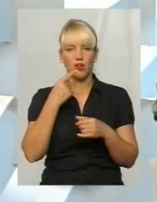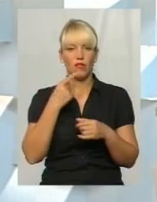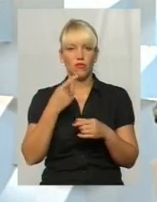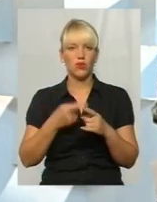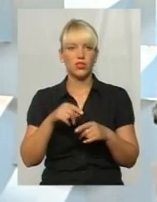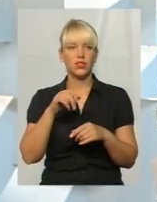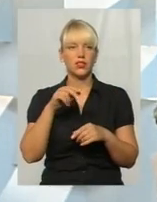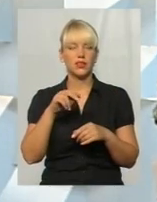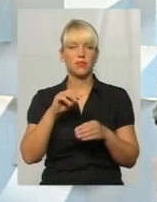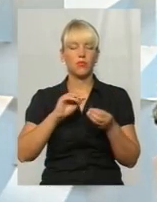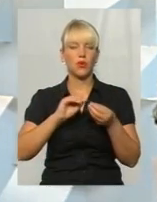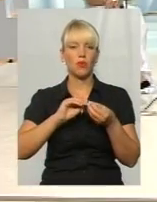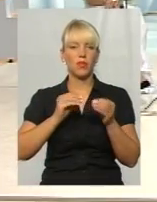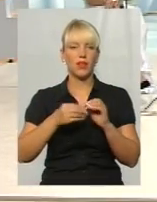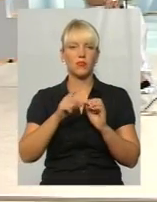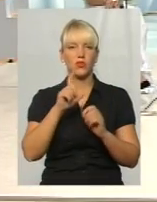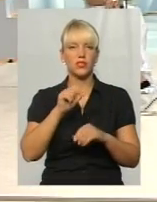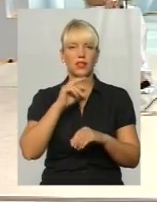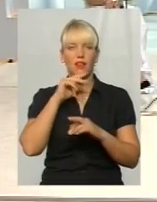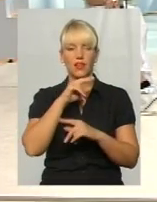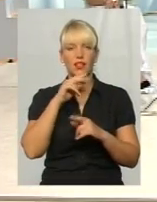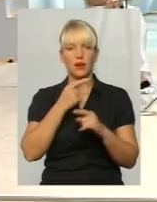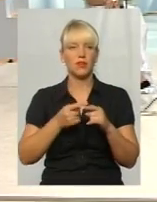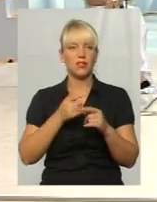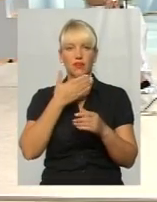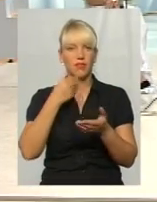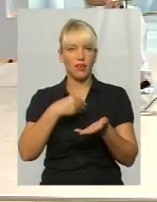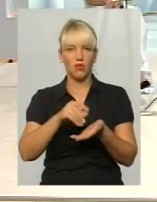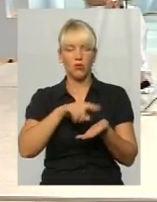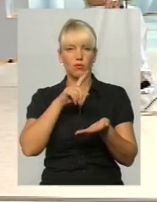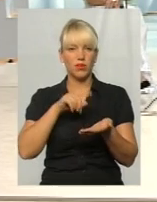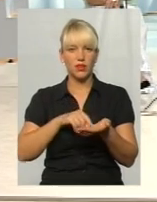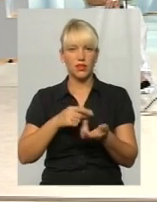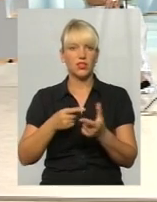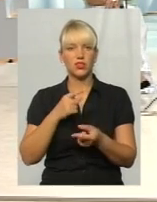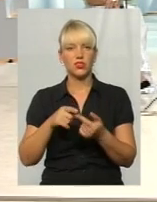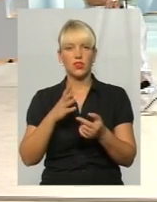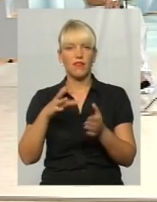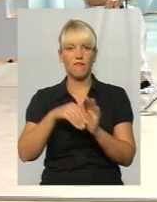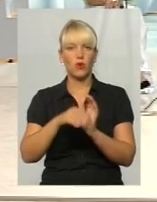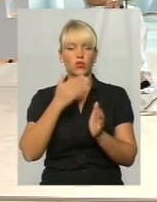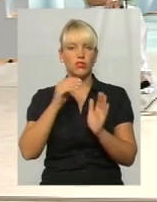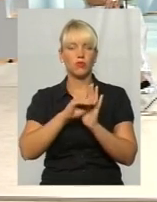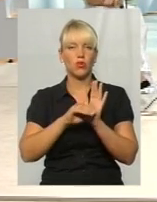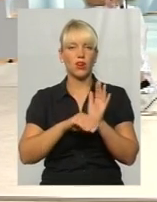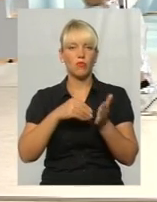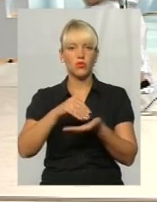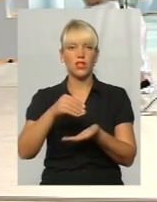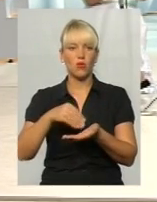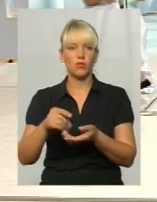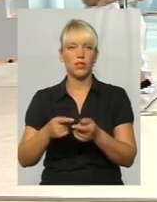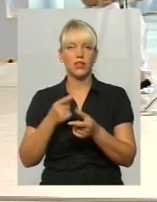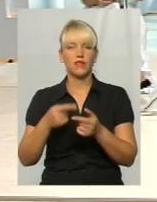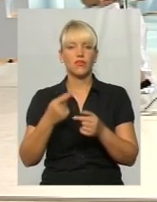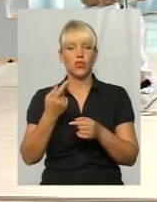проблему з ліками. Їх не закупили. Їх не включили в програму закупівель. Вони